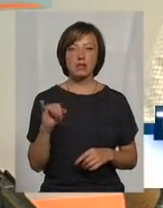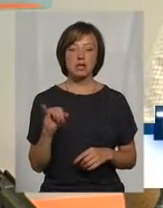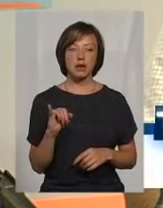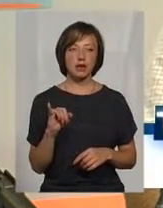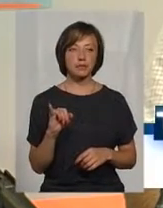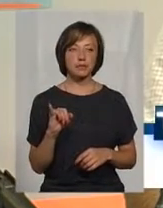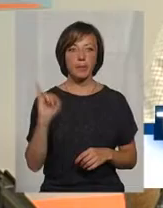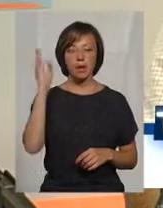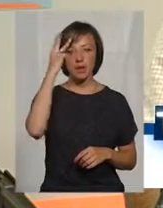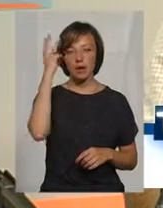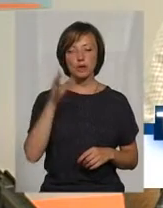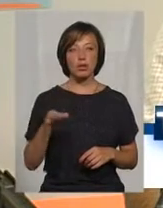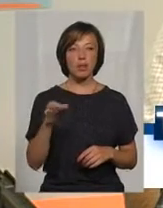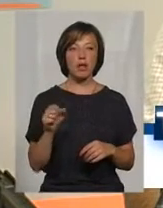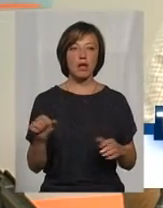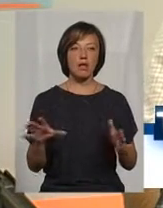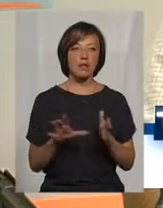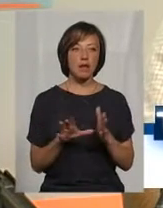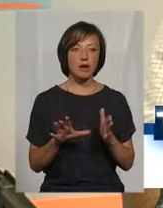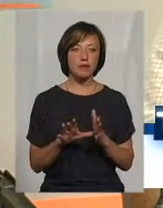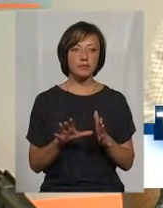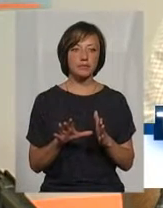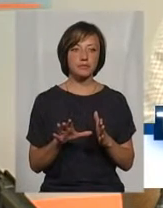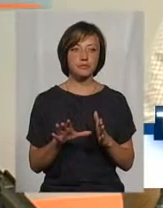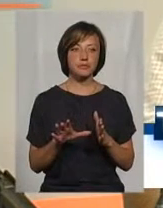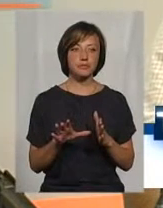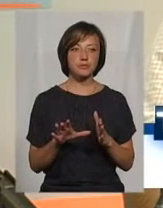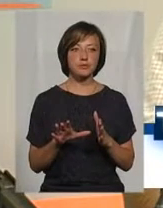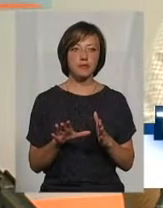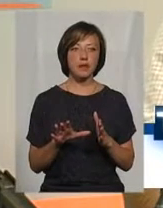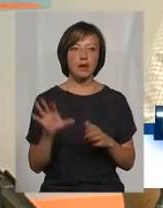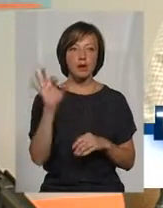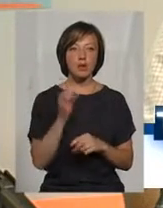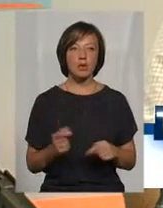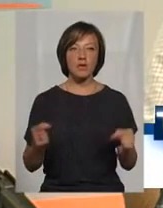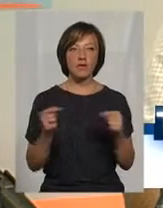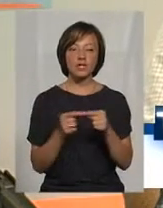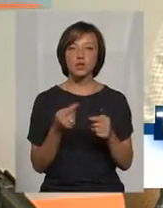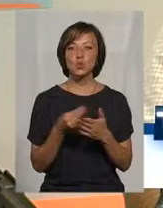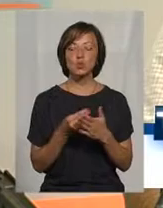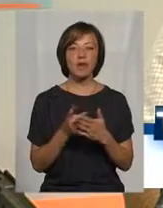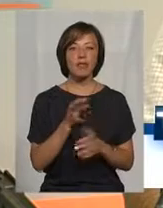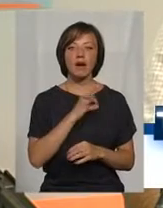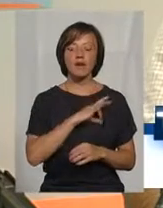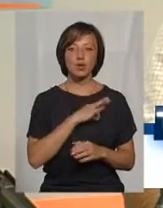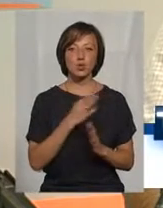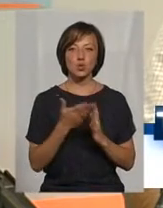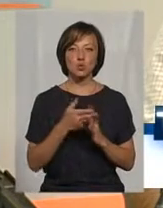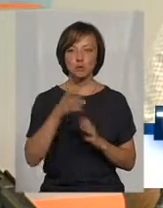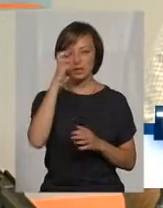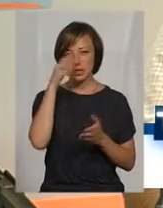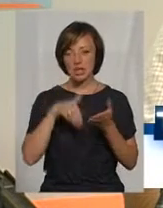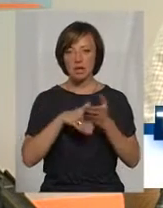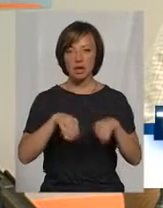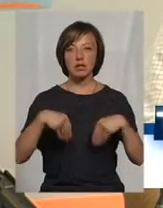«Хмельницького обонарга» стосовно визначення суми невикористаної субсидії, яка